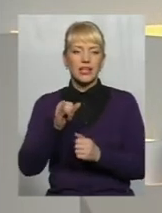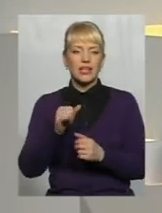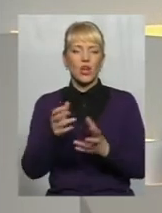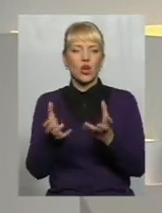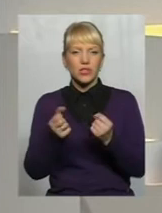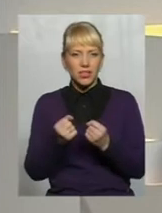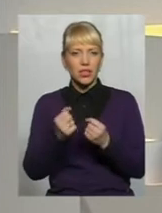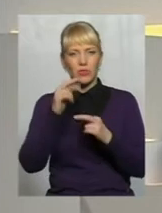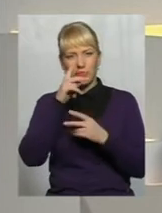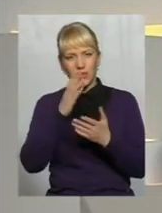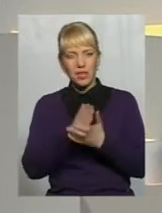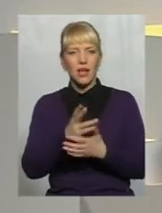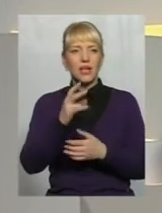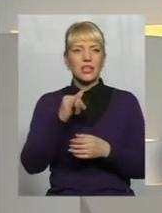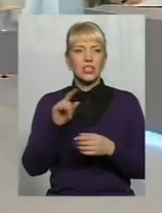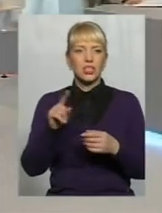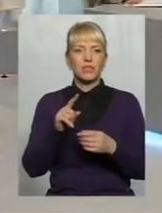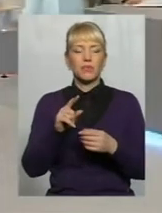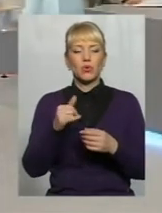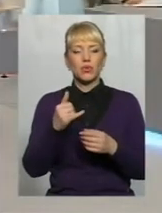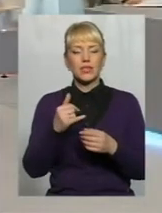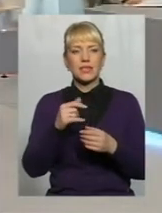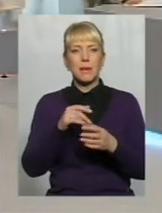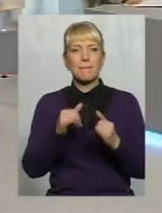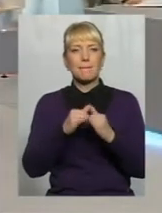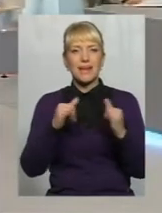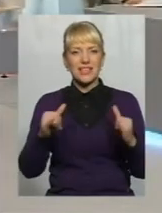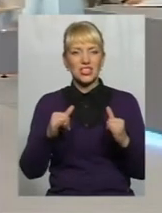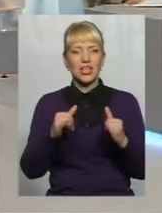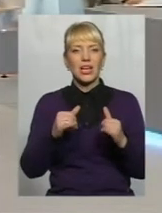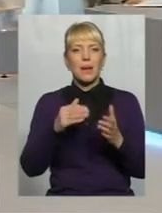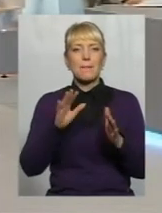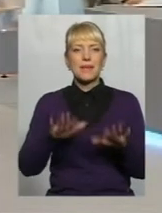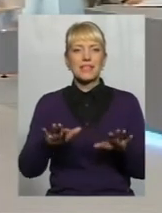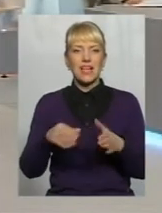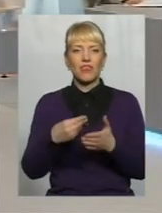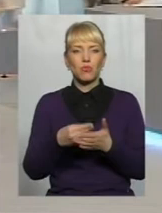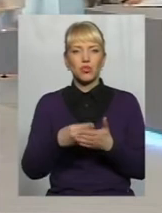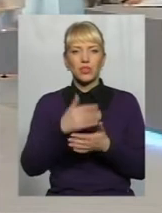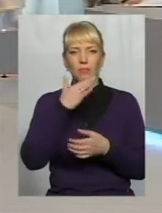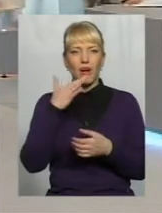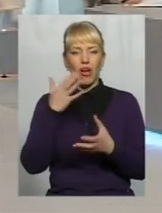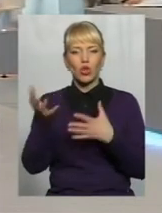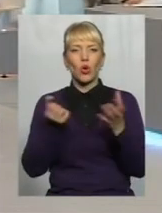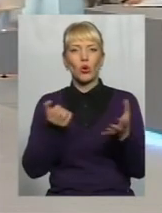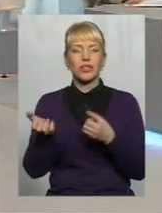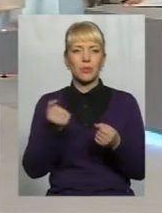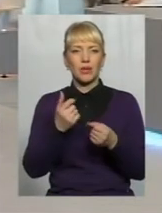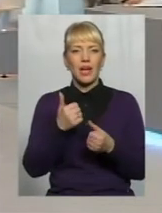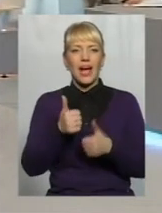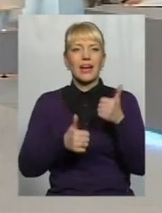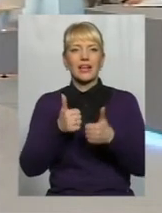збільшення тих місцевих бюджетів для розвитку громад І чимало отримали грантівських коштів